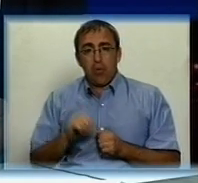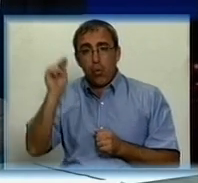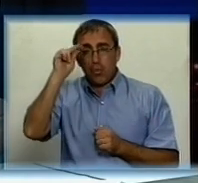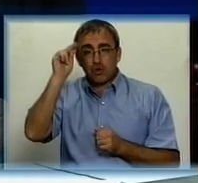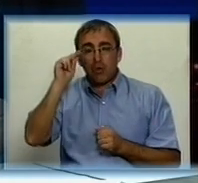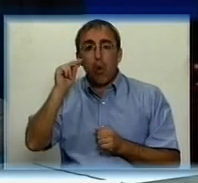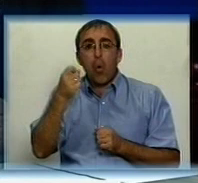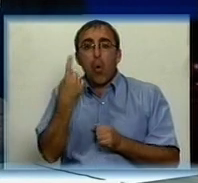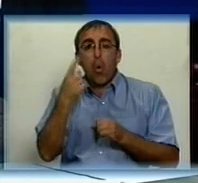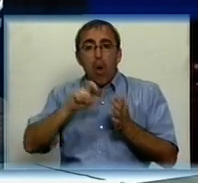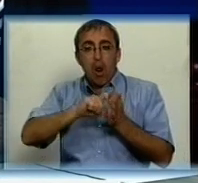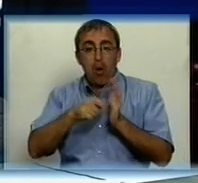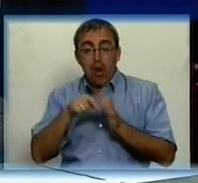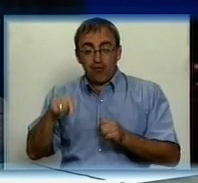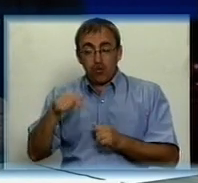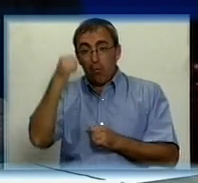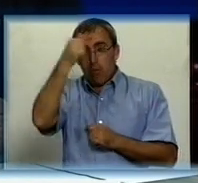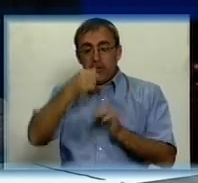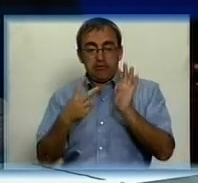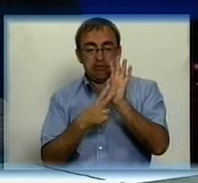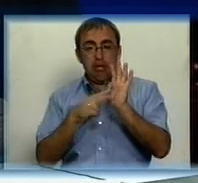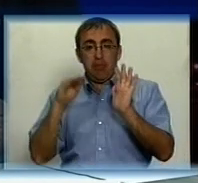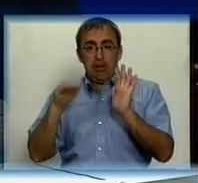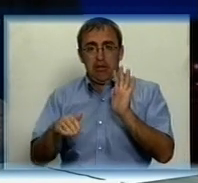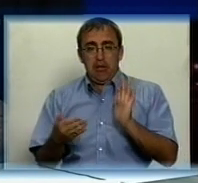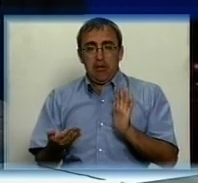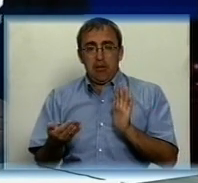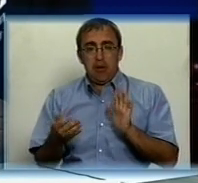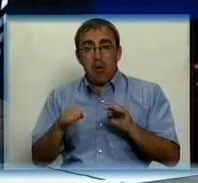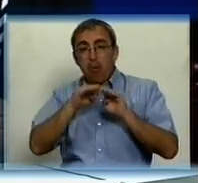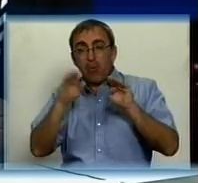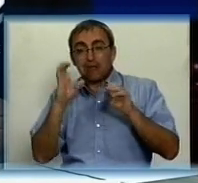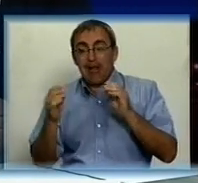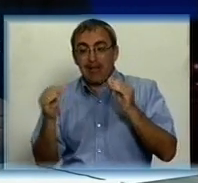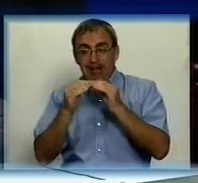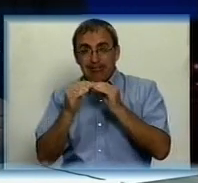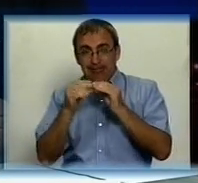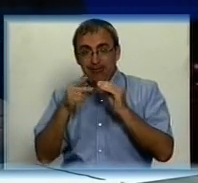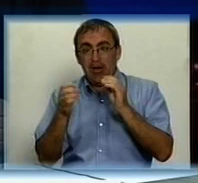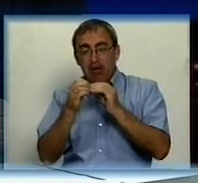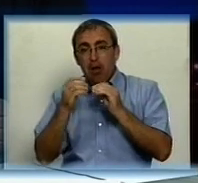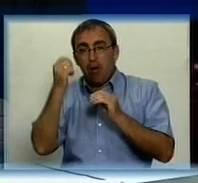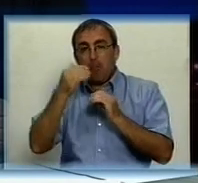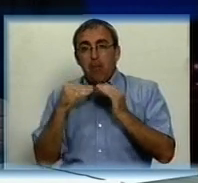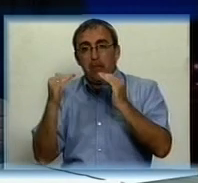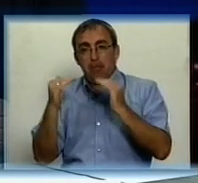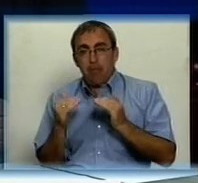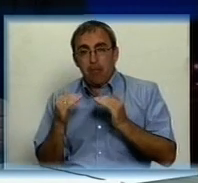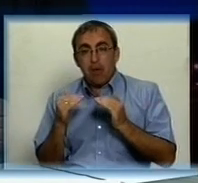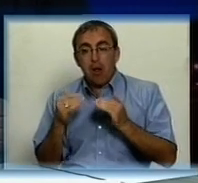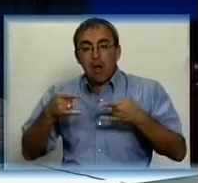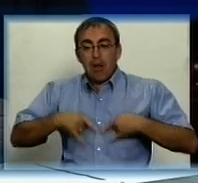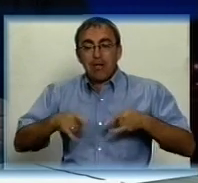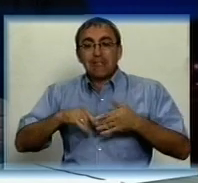11 класу, випускників. В цьому році у нас 7 тисяч. Ну, до речі, порівняно з 10-м роком, у нас на 1 тисячу менше. Трішечки, звичайно, демографічна